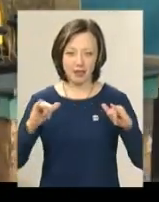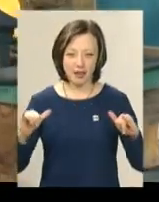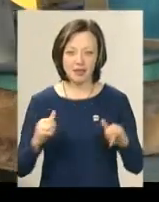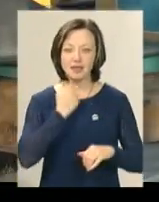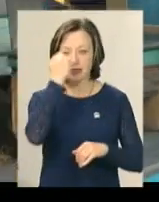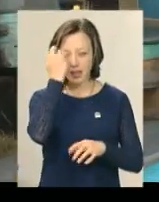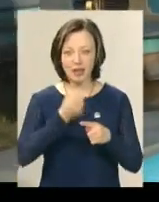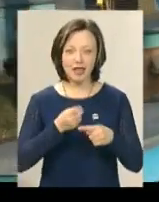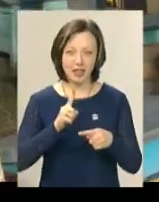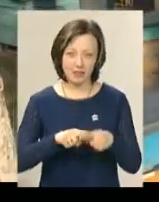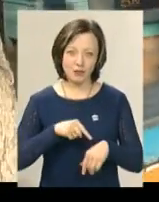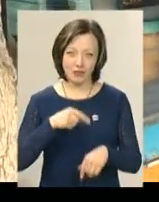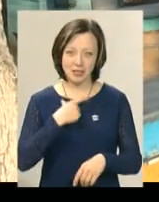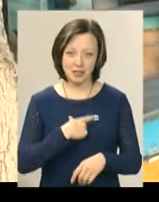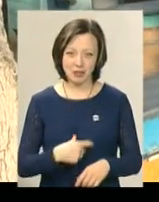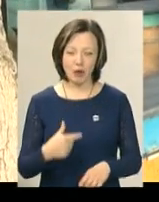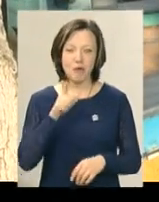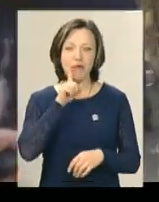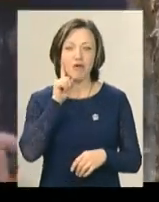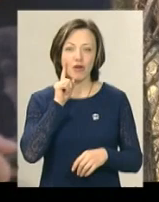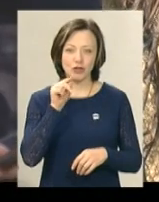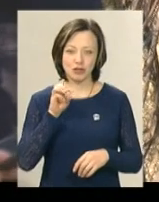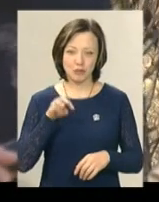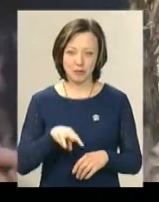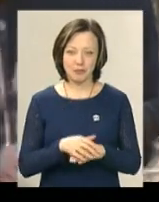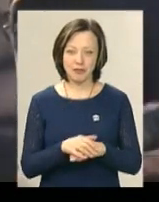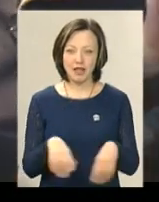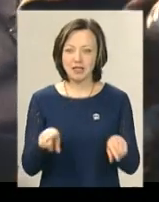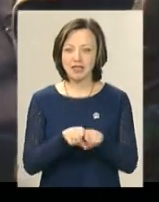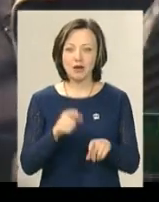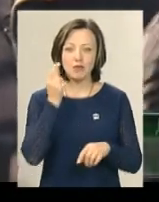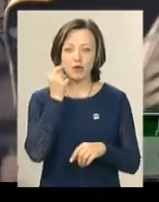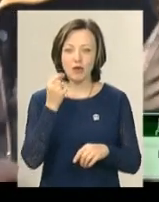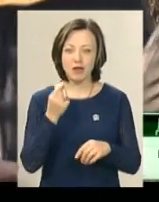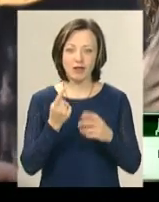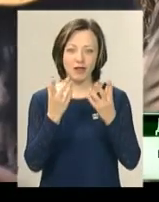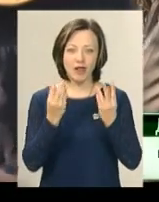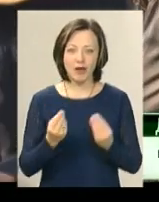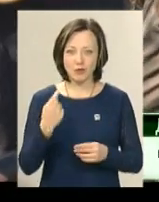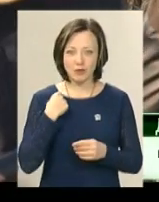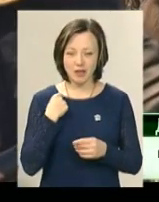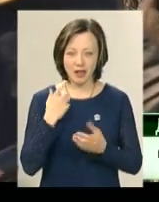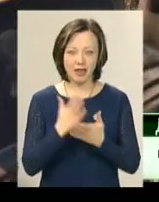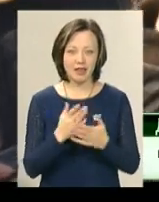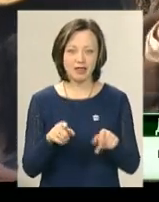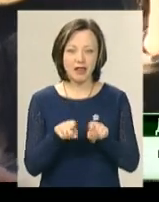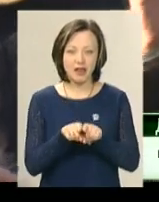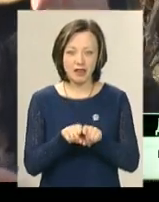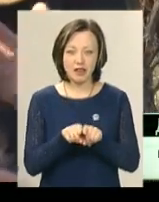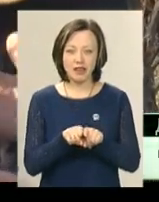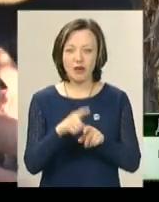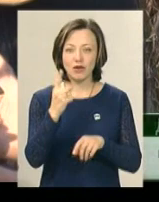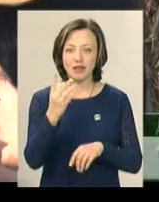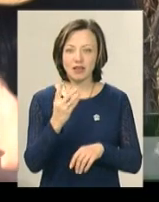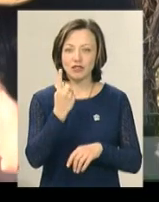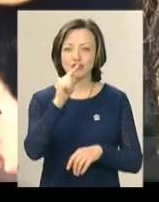Саме завдяки їй, каже, відчуває себе значно молодшим. А скільки пчоли в мене вкусає за день? Є такі, що за